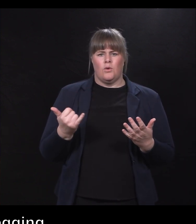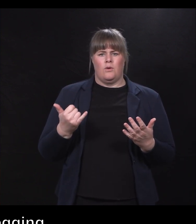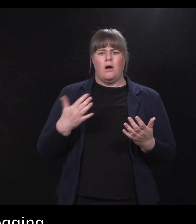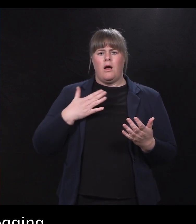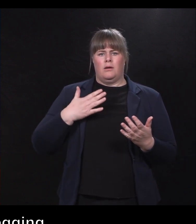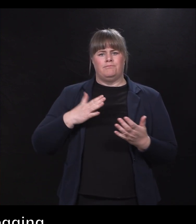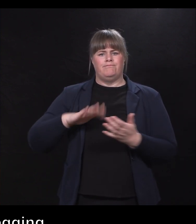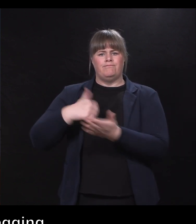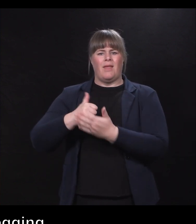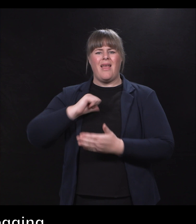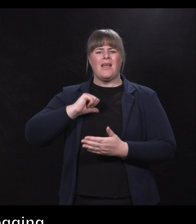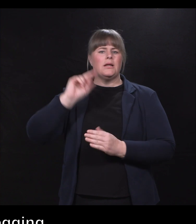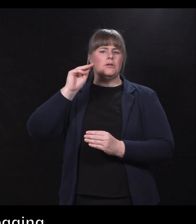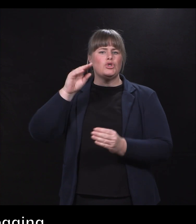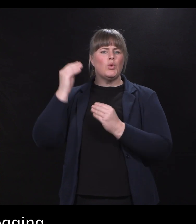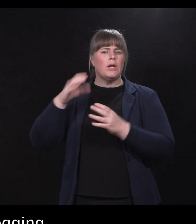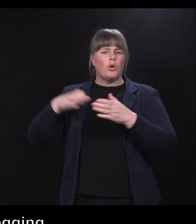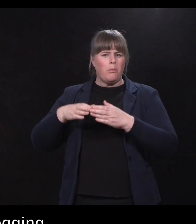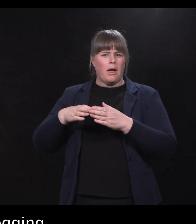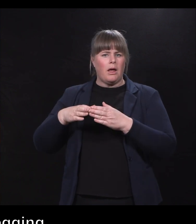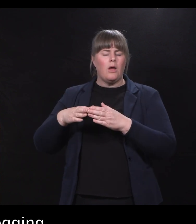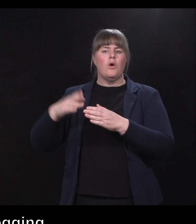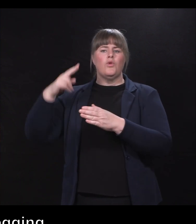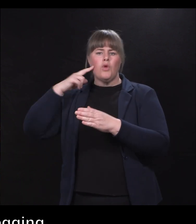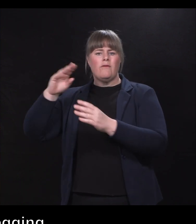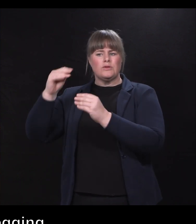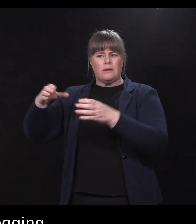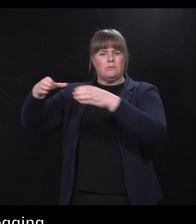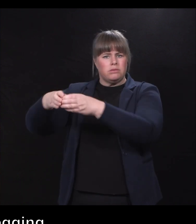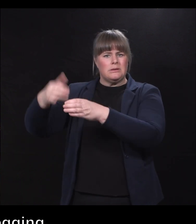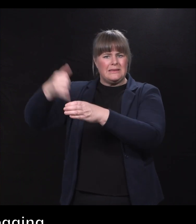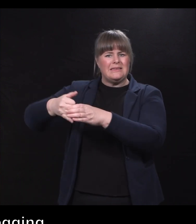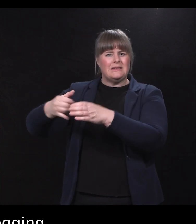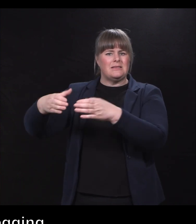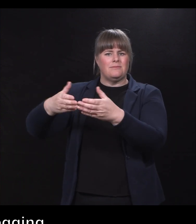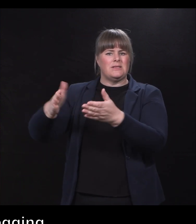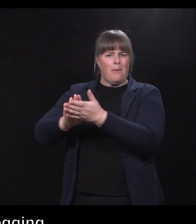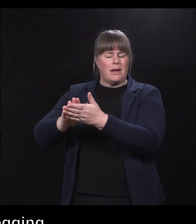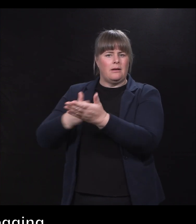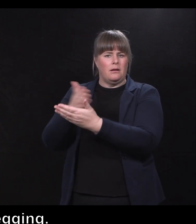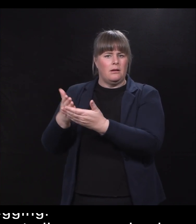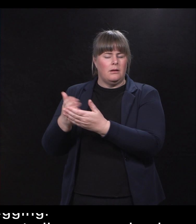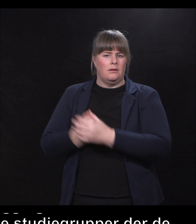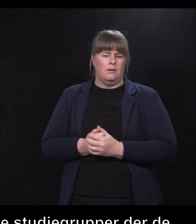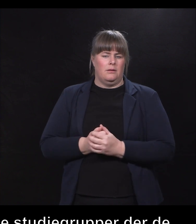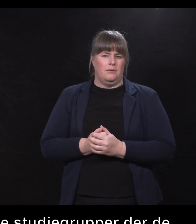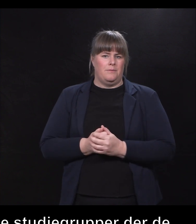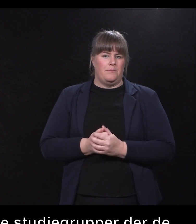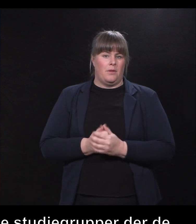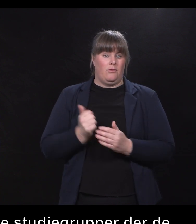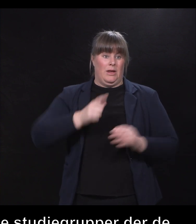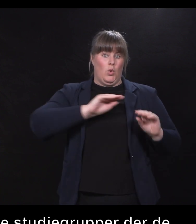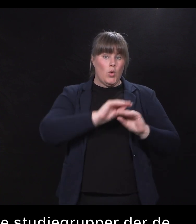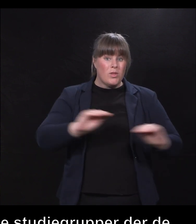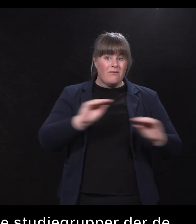sammen. For nettopp rundt 50 prosent av undervisning og læringen i høyre utdanning på vår utdanning, den